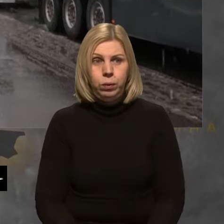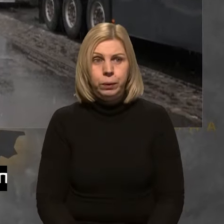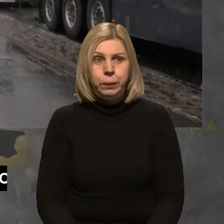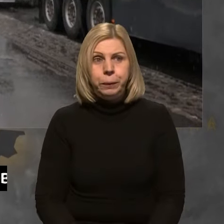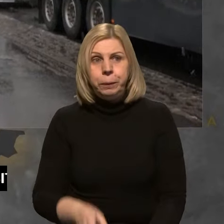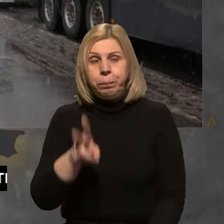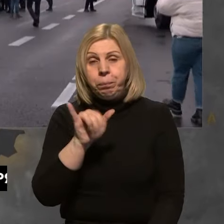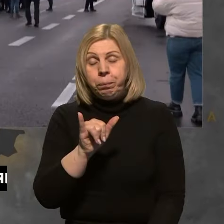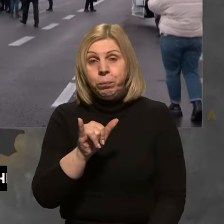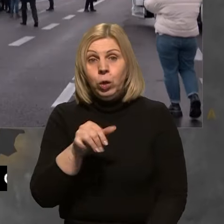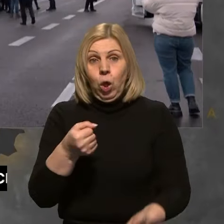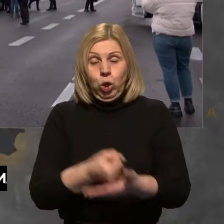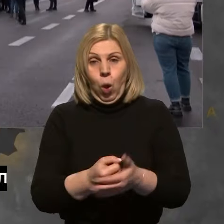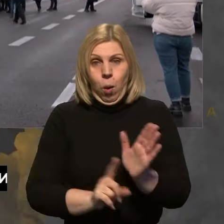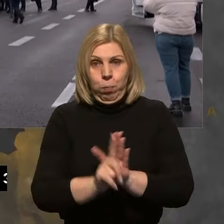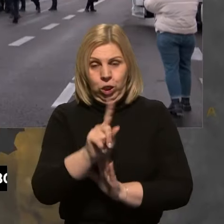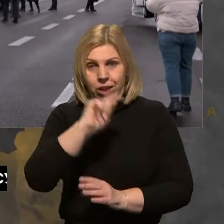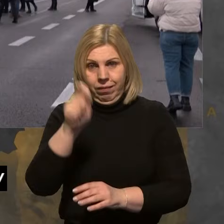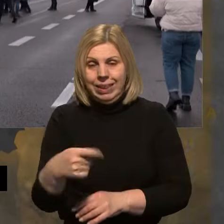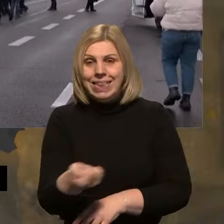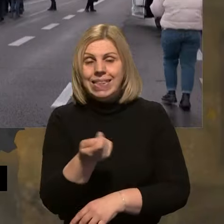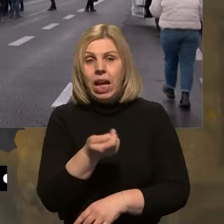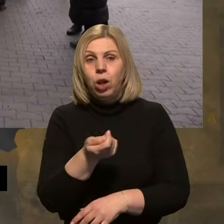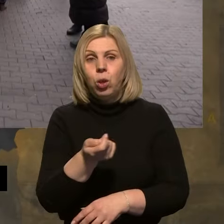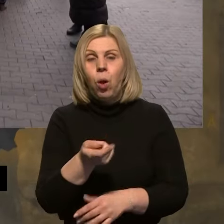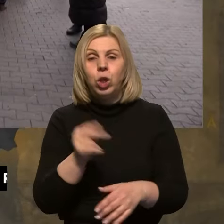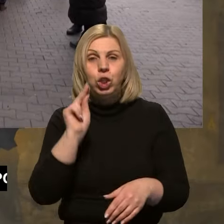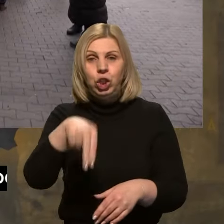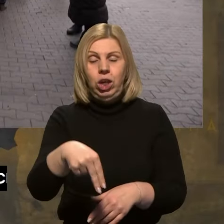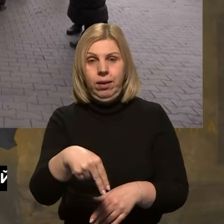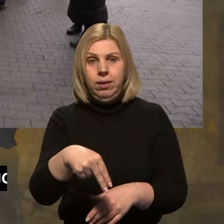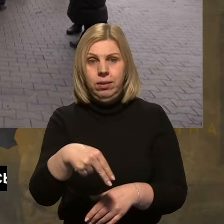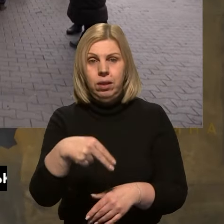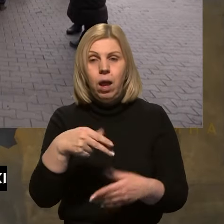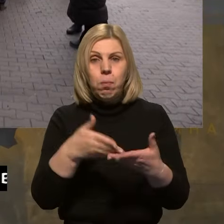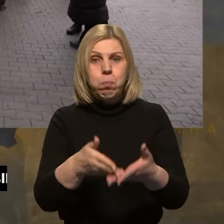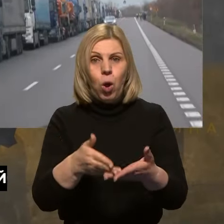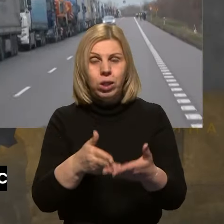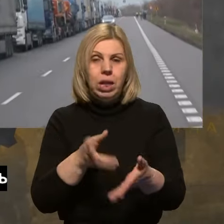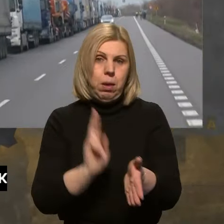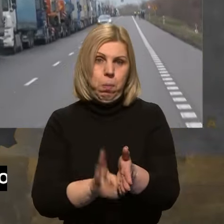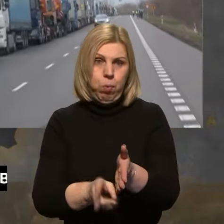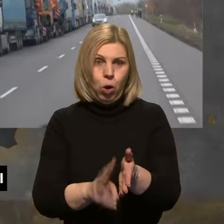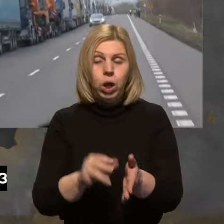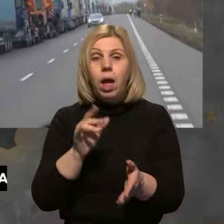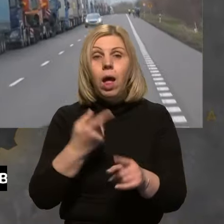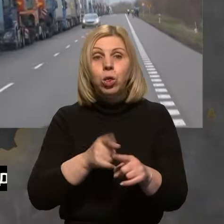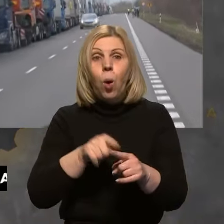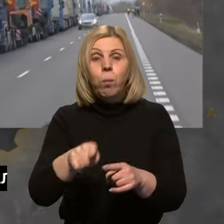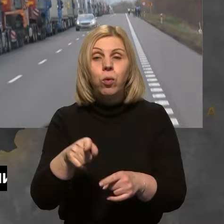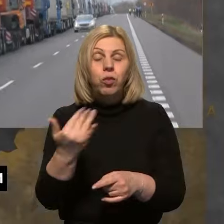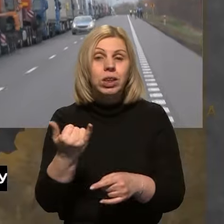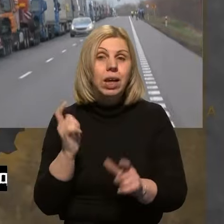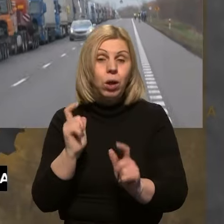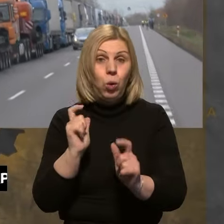До початку війни зерно практично йшло через морські порти і залізницю. Тому, відповідно, коли ми